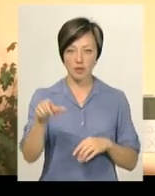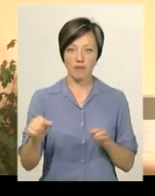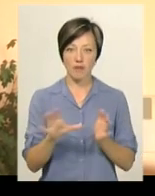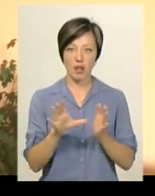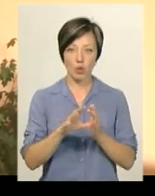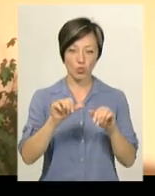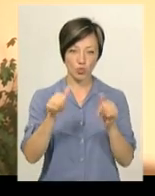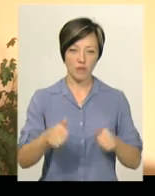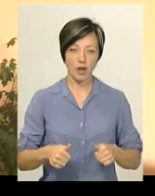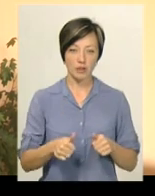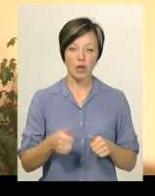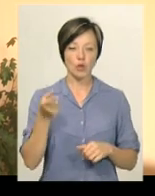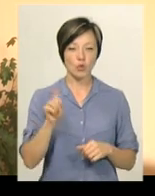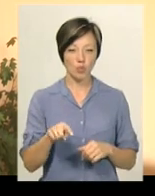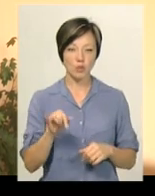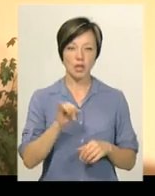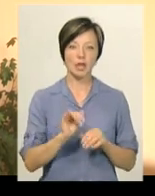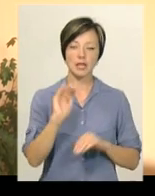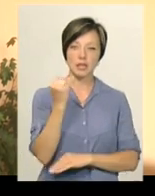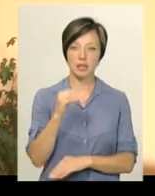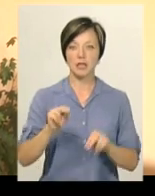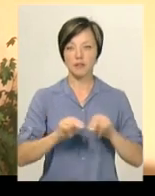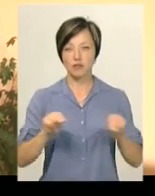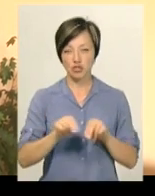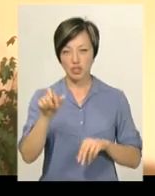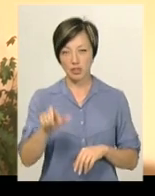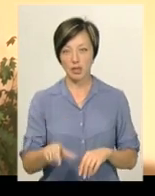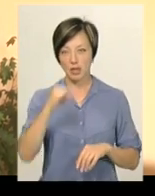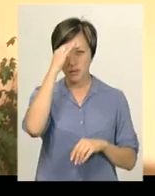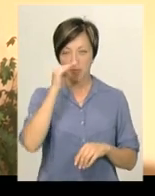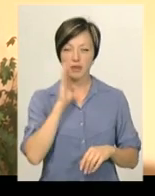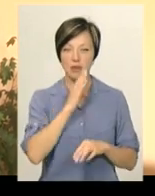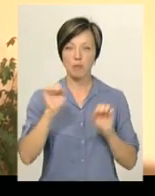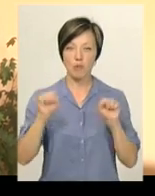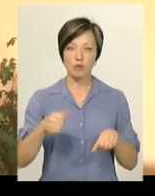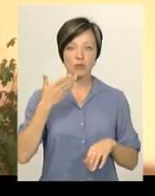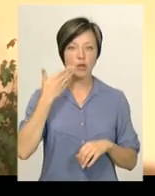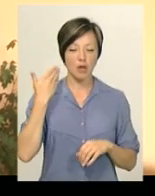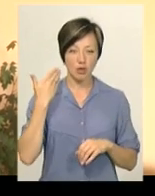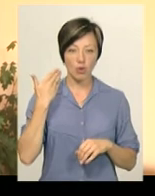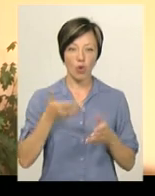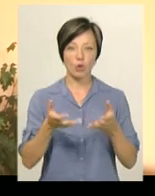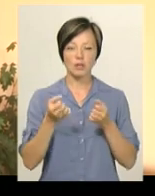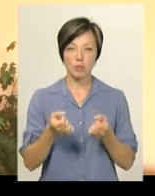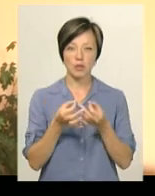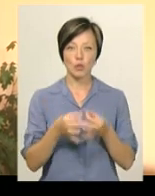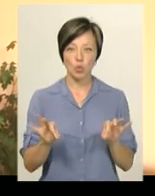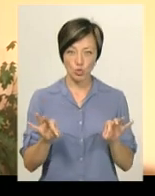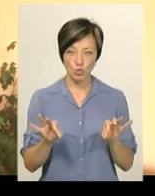авторів в електронному варіанті. Тобто і учень, і вчитель, і батьки можуть легко отримати